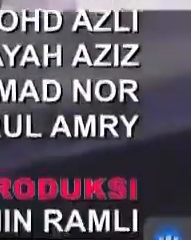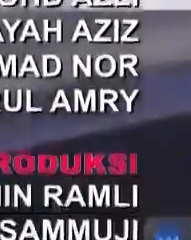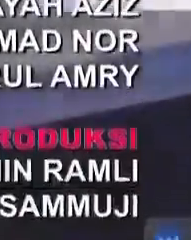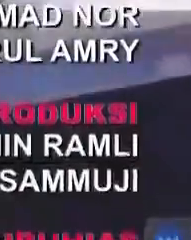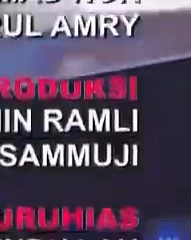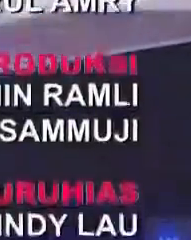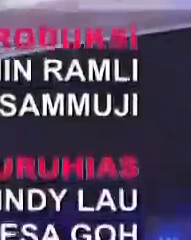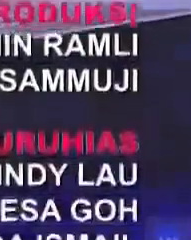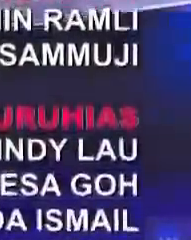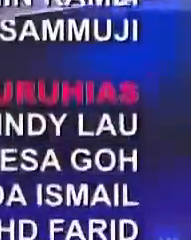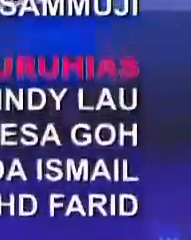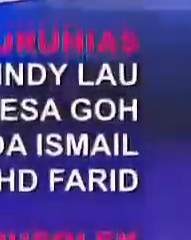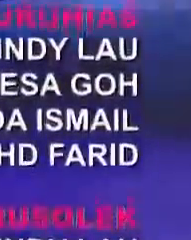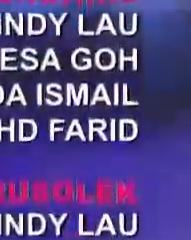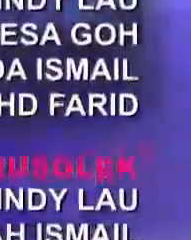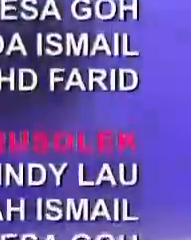Sampai jumpa lagi